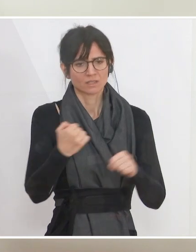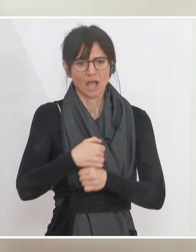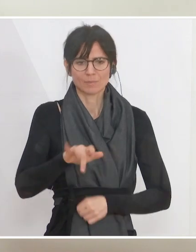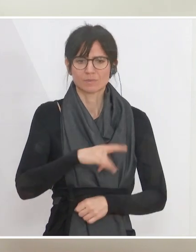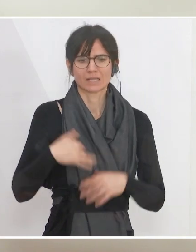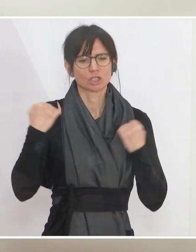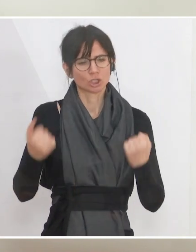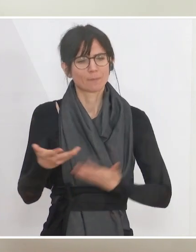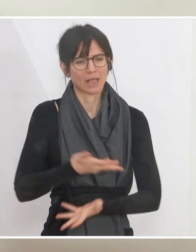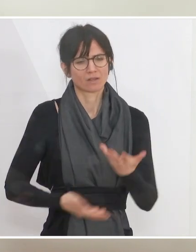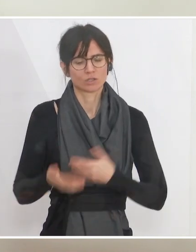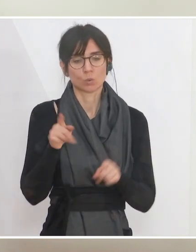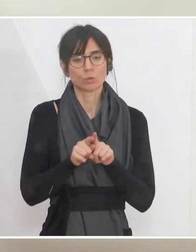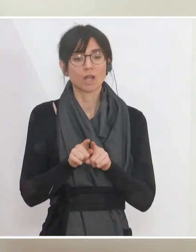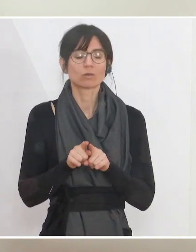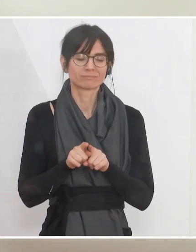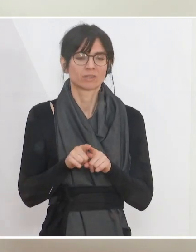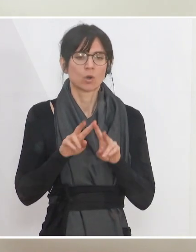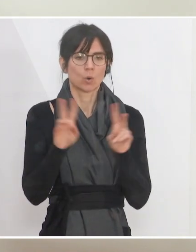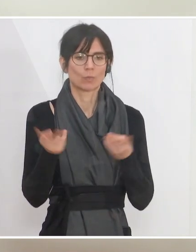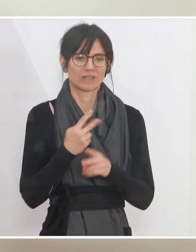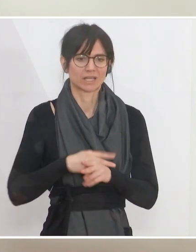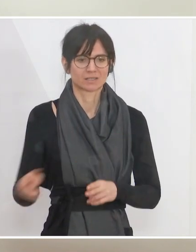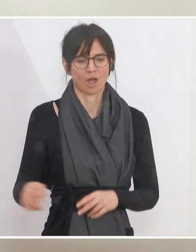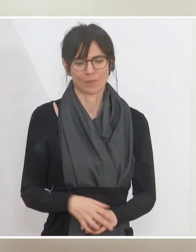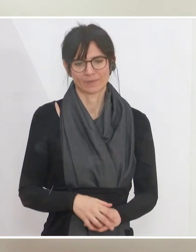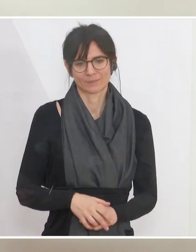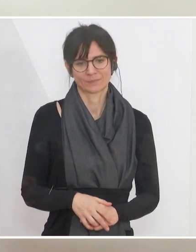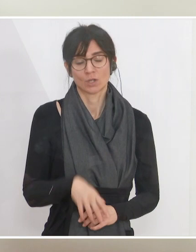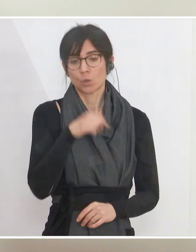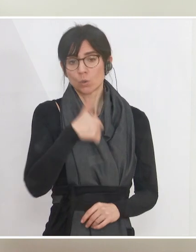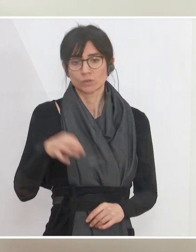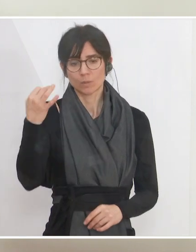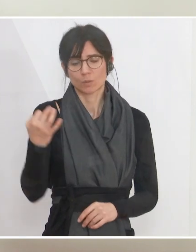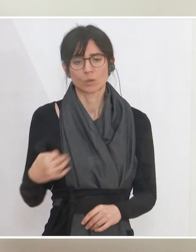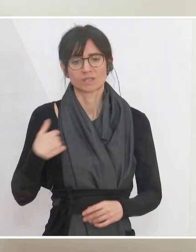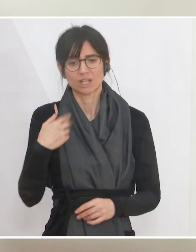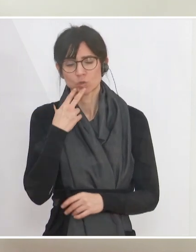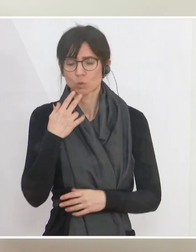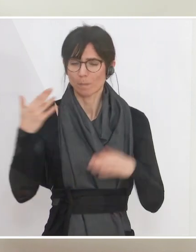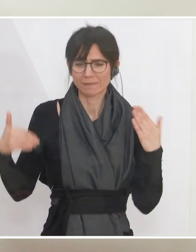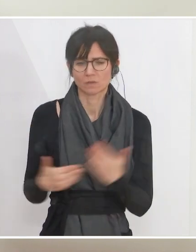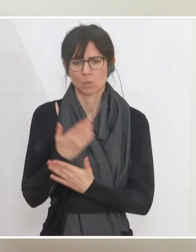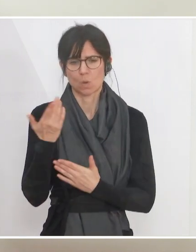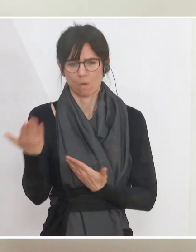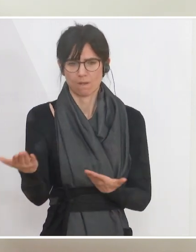stabilen Wirtschaft und einer sauberen Umwelt. 100 Prozent Strom aus Erneuerbaren, den das Erneuerbare-Ausbau-Gesetz auf den Weg bringt, das ist